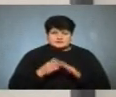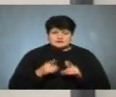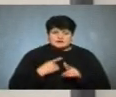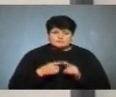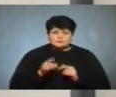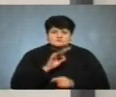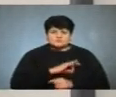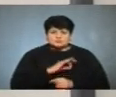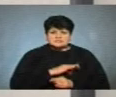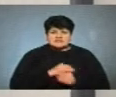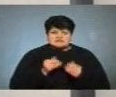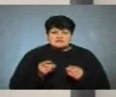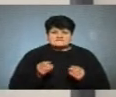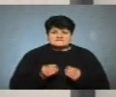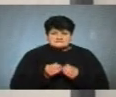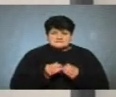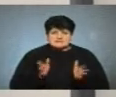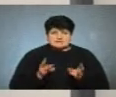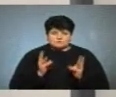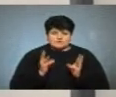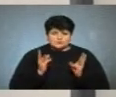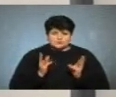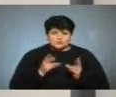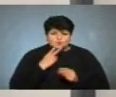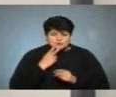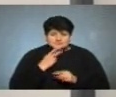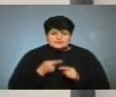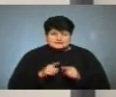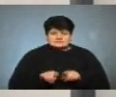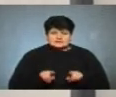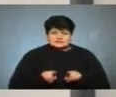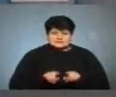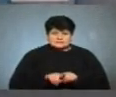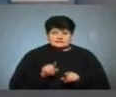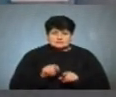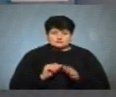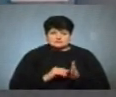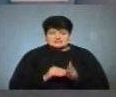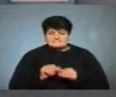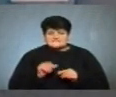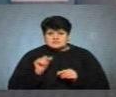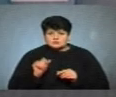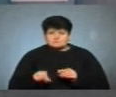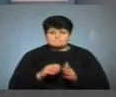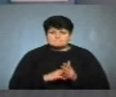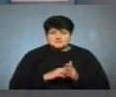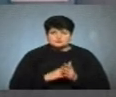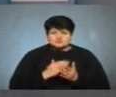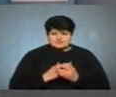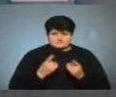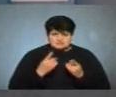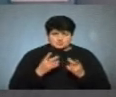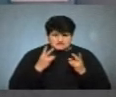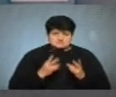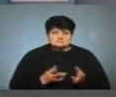через використання відкритого вогню. Тобто, коріння – це те, що можна виокремити як причину, що становить найбільшою